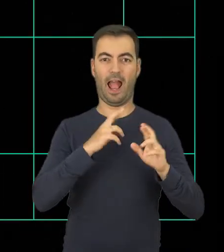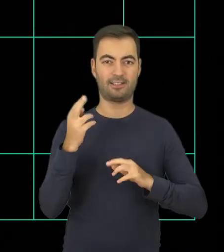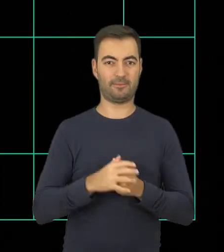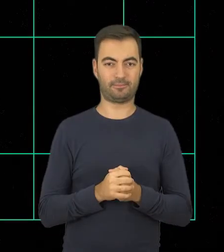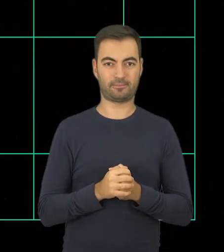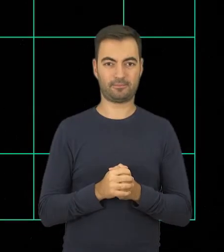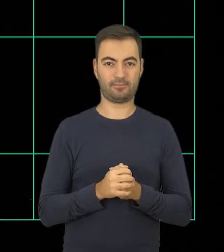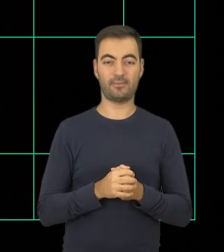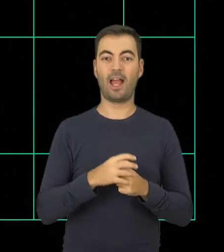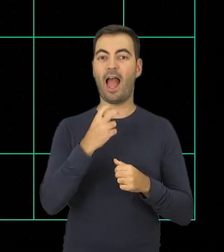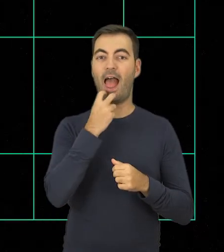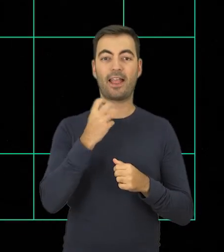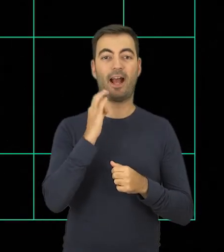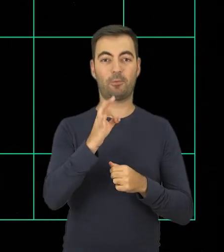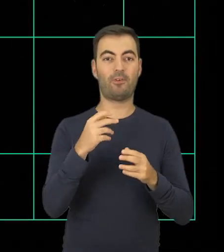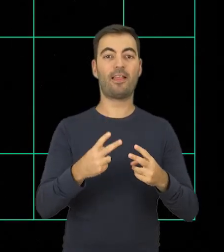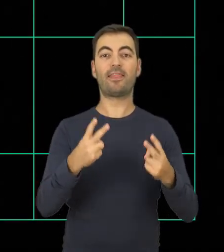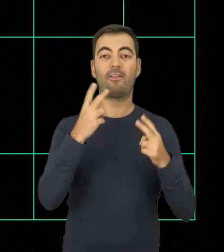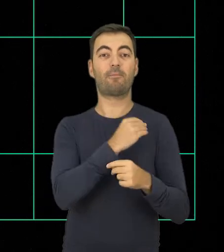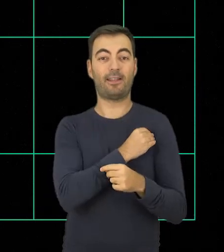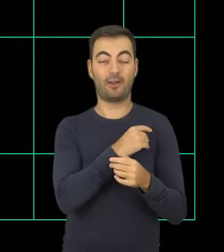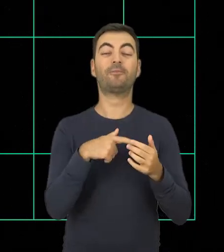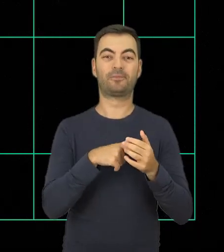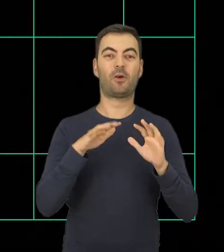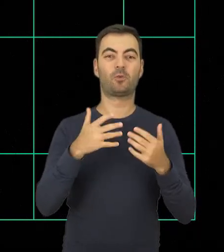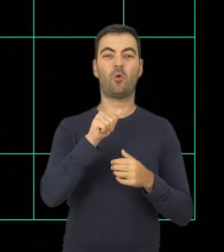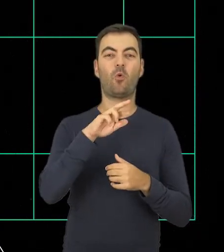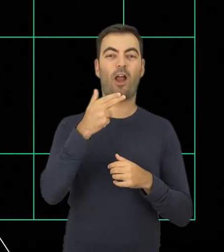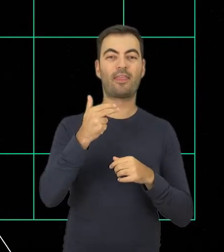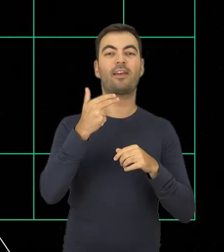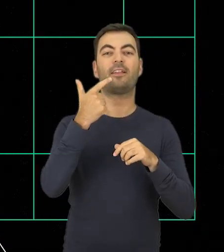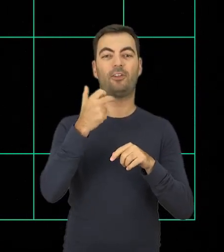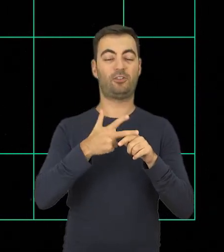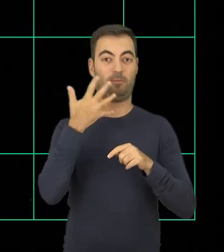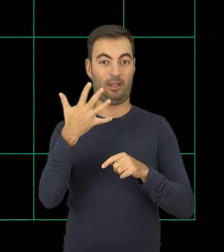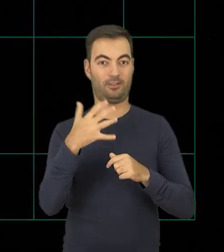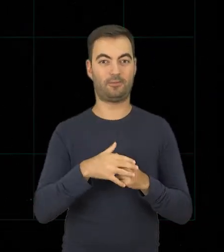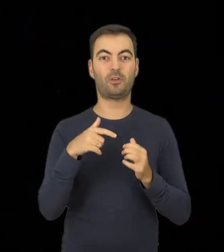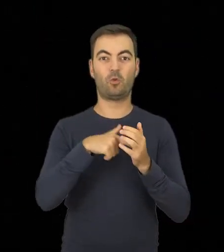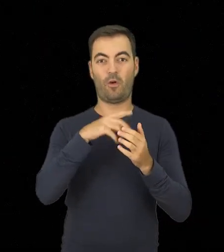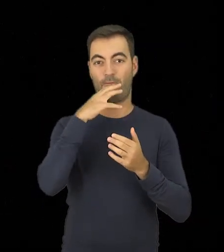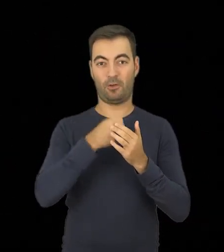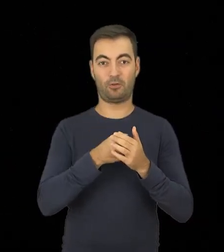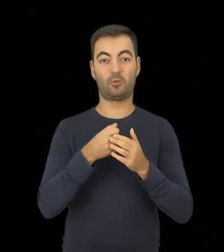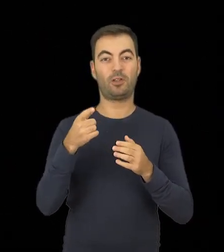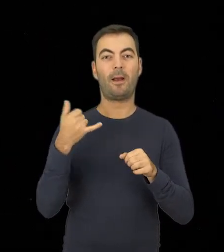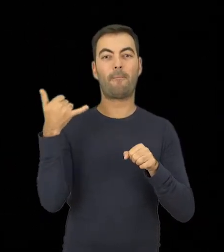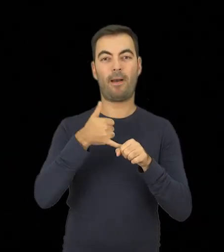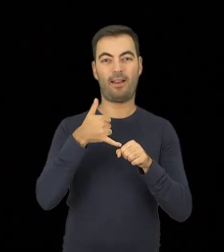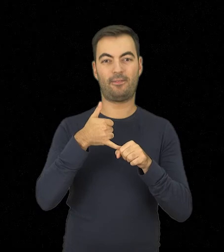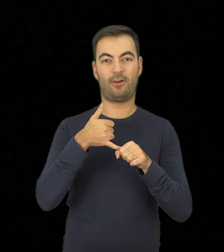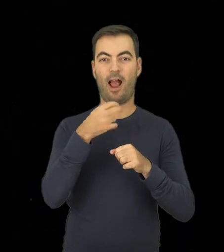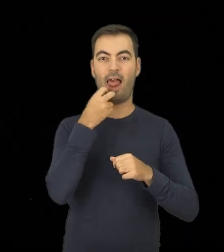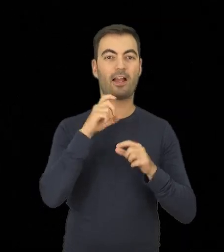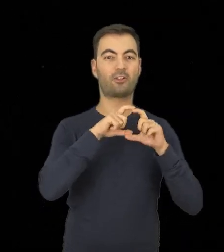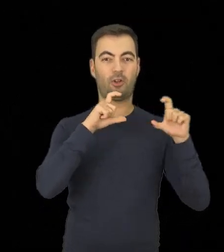W energetyce jądrowej najważniejszym izotopem jest rozszczepialny uran-235, wykorzystywany w produkcji paliwa dla elektrowni.